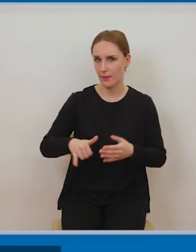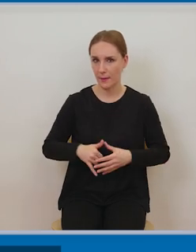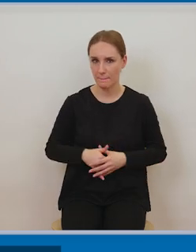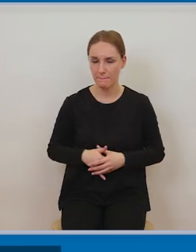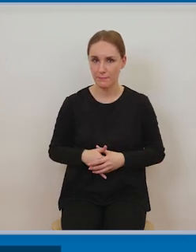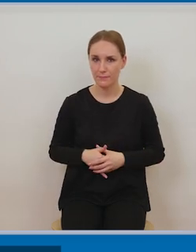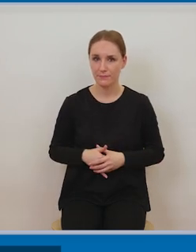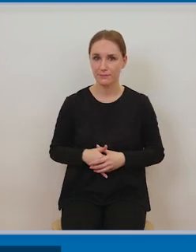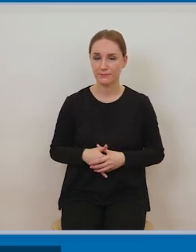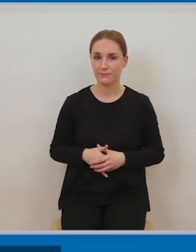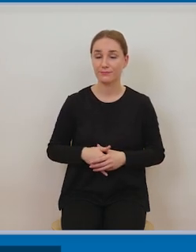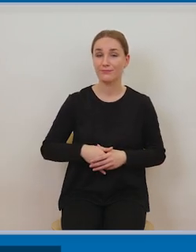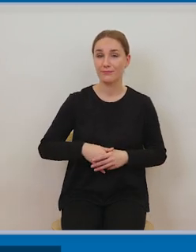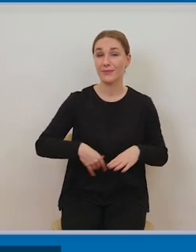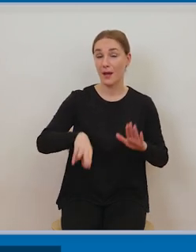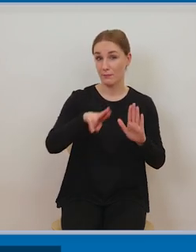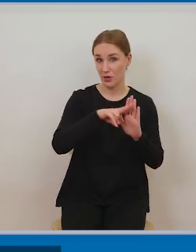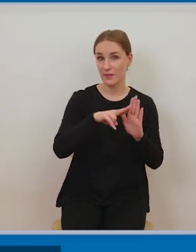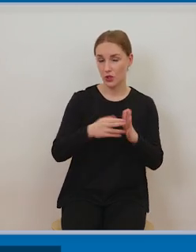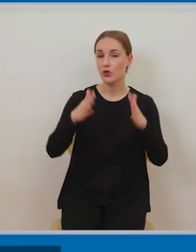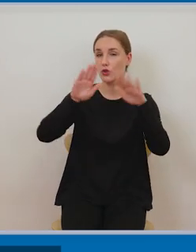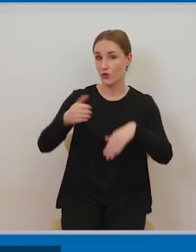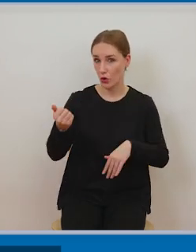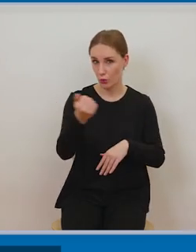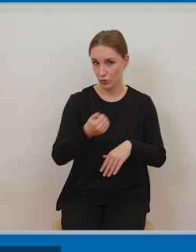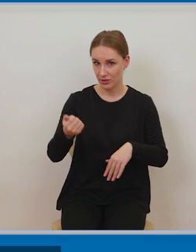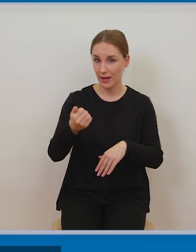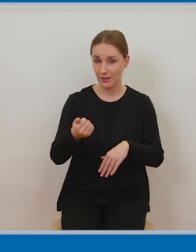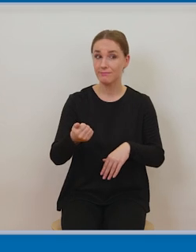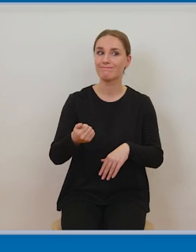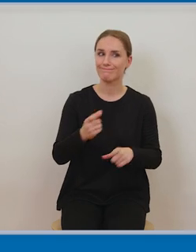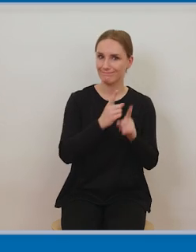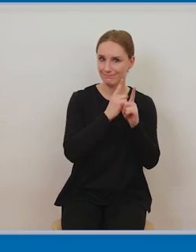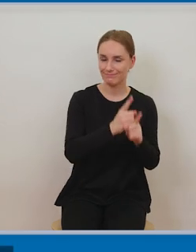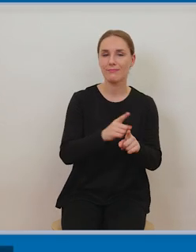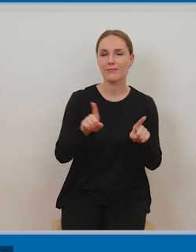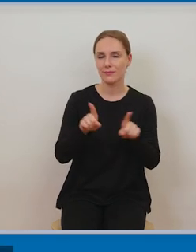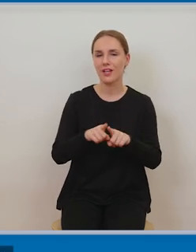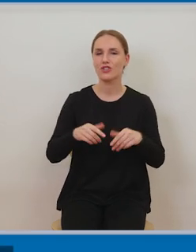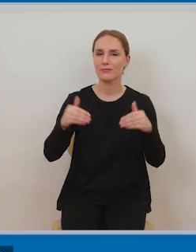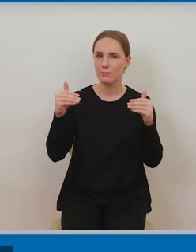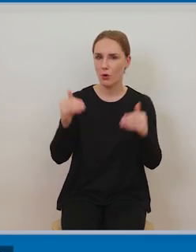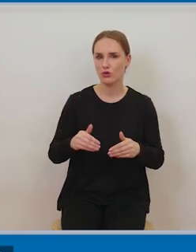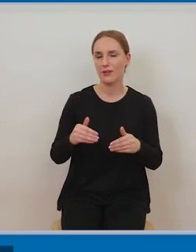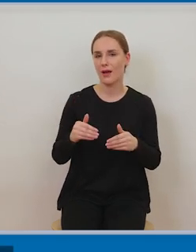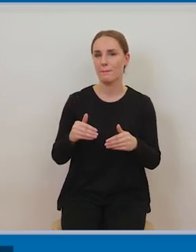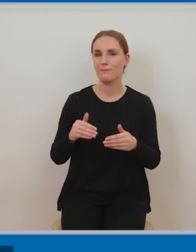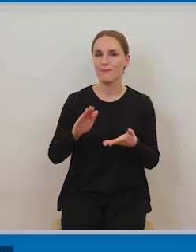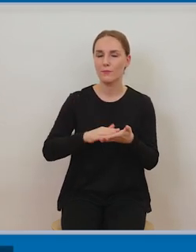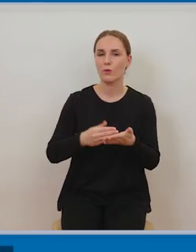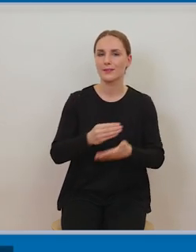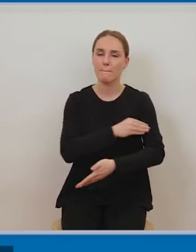służących do prowadzenia zajęć czy to będzie platforma Microsoft Teams Blackboard te materiały muszą być tylko